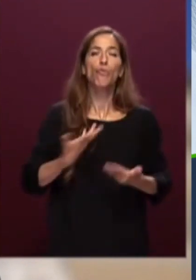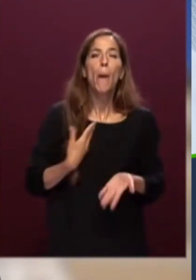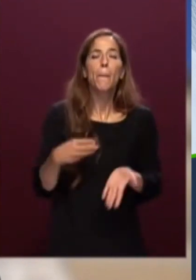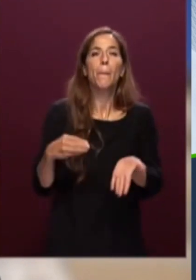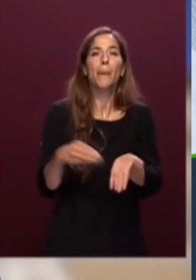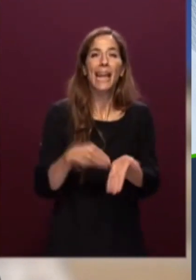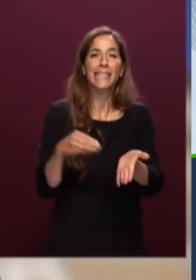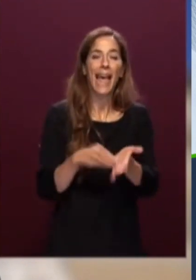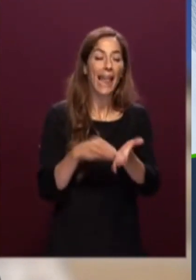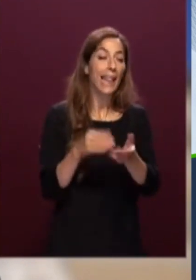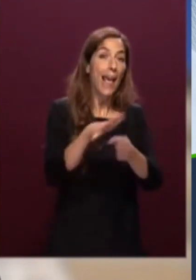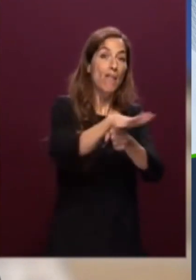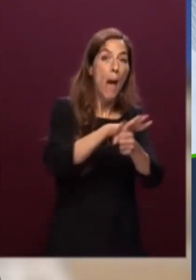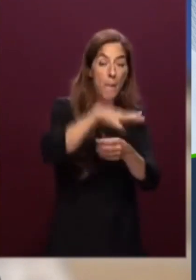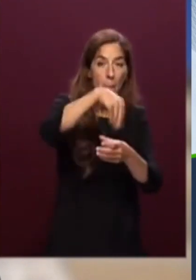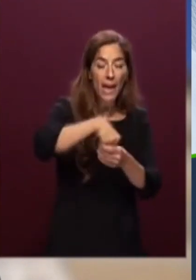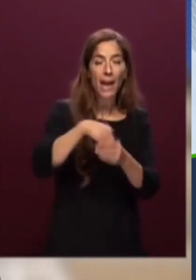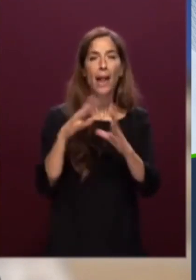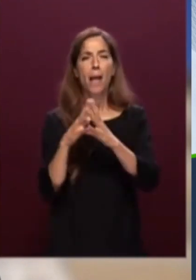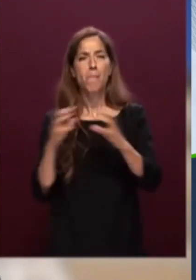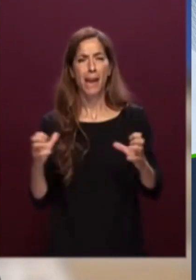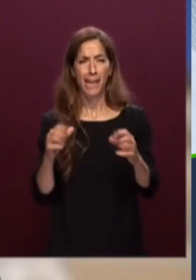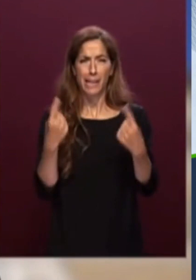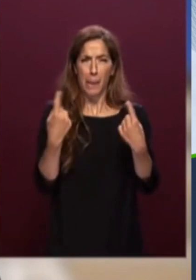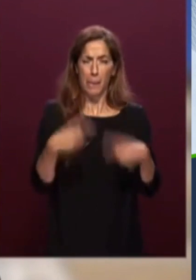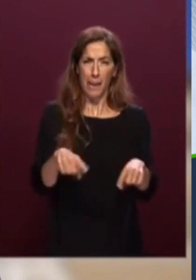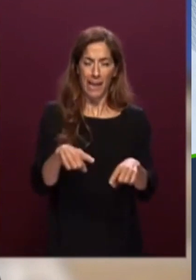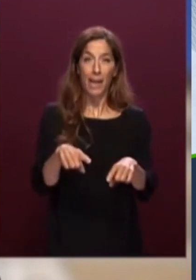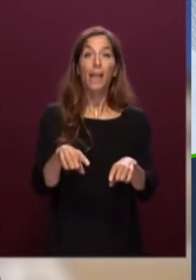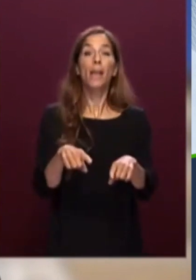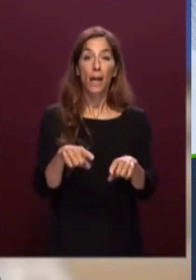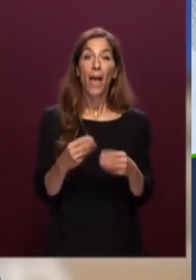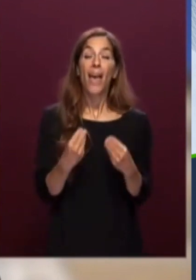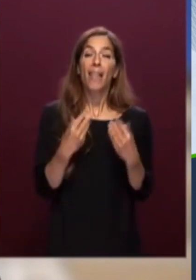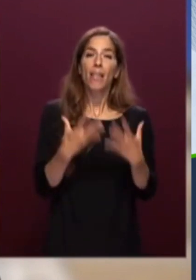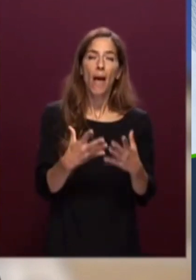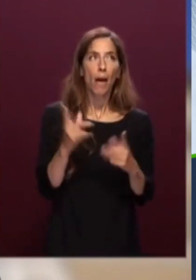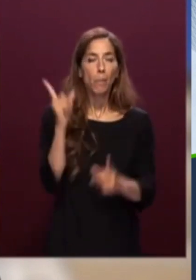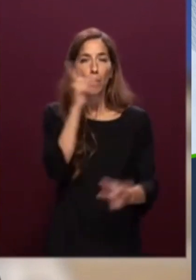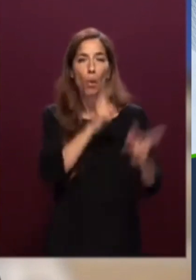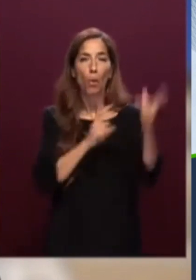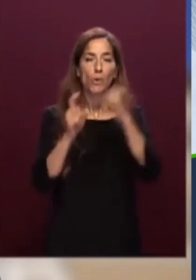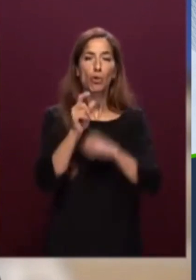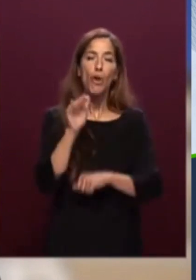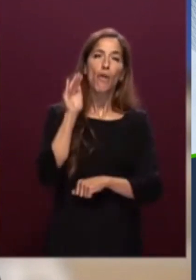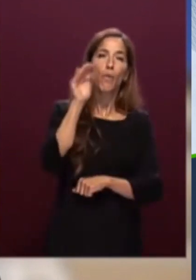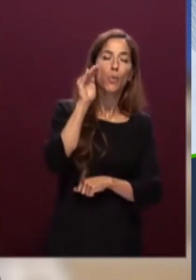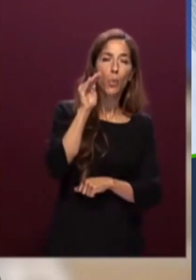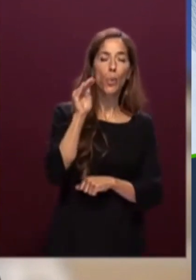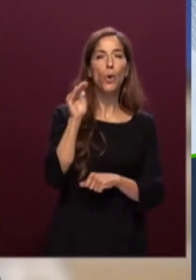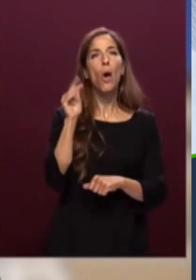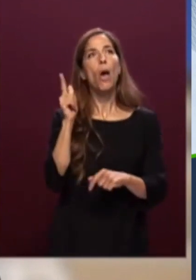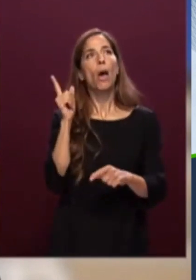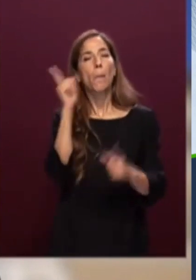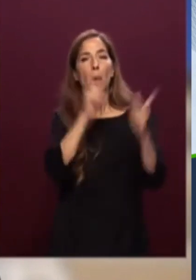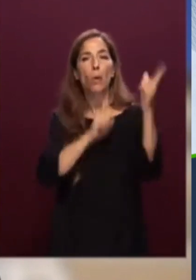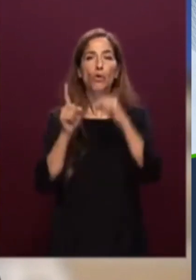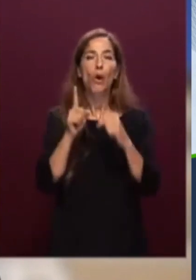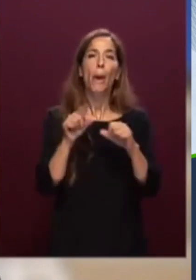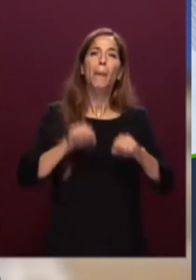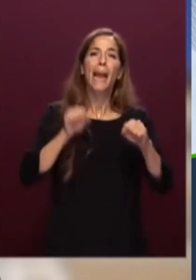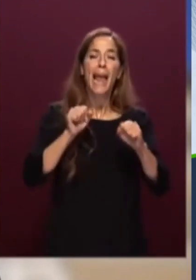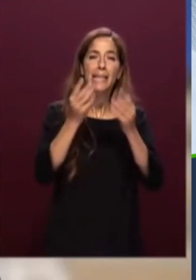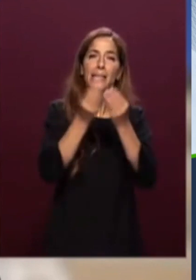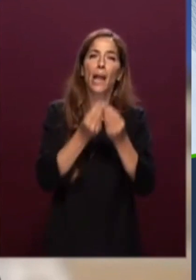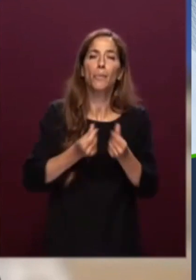futuro e l'insicurezza minacciano il nostro paese il suo benessere il suo futuro con grande emozione ed orgoglio